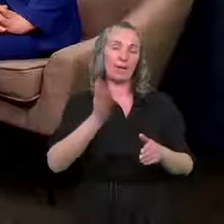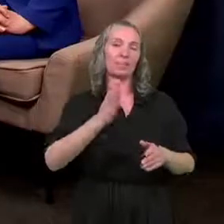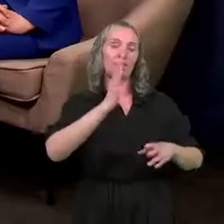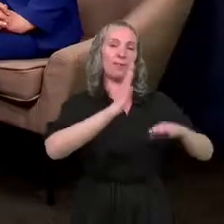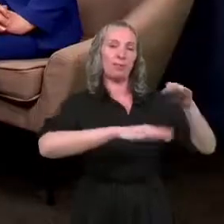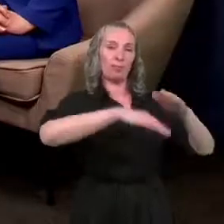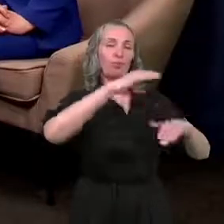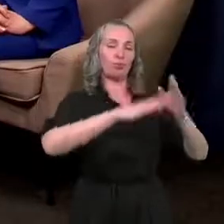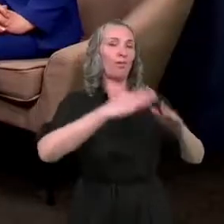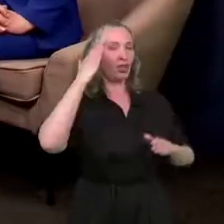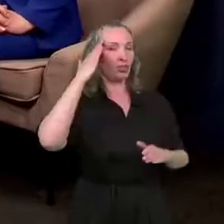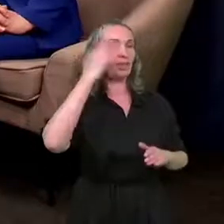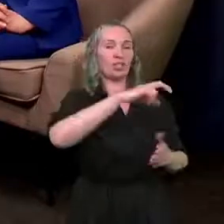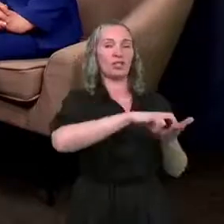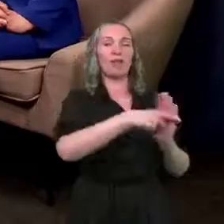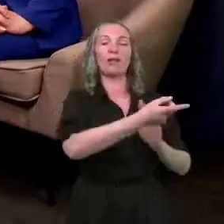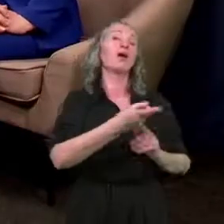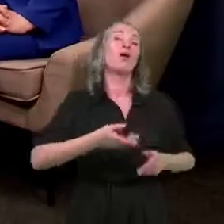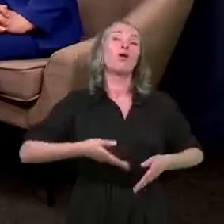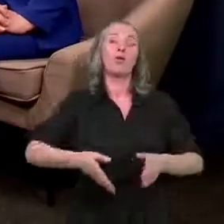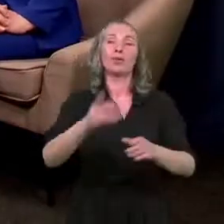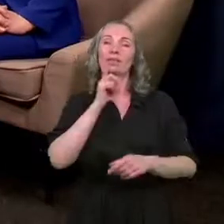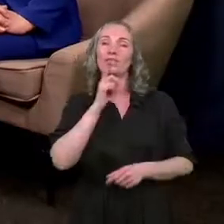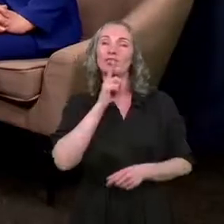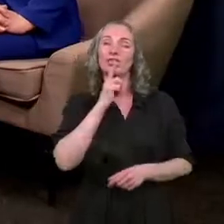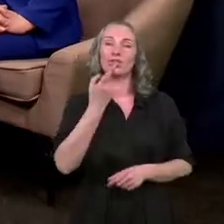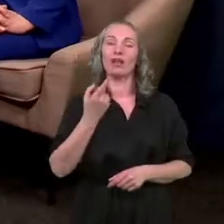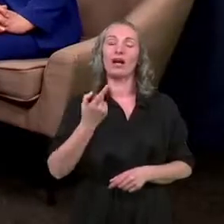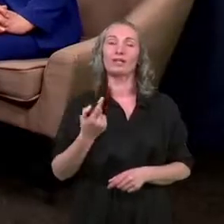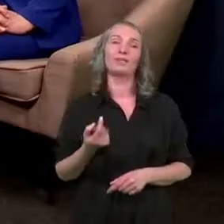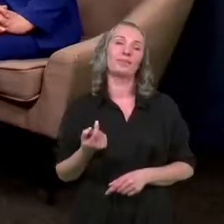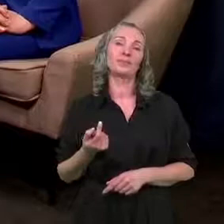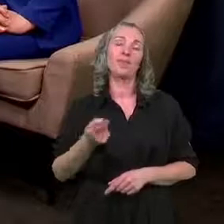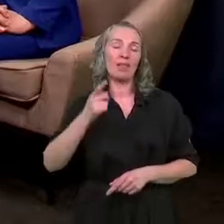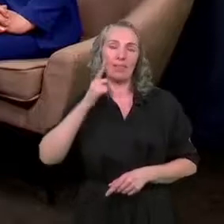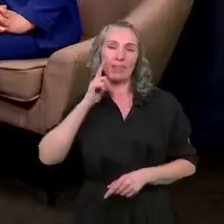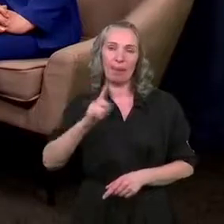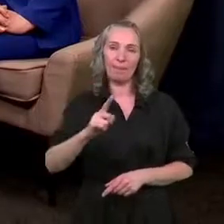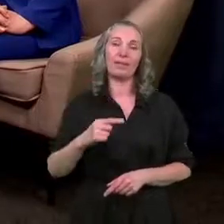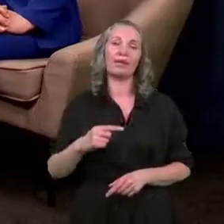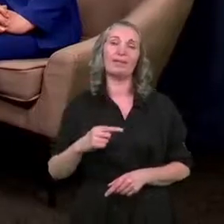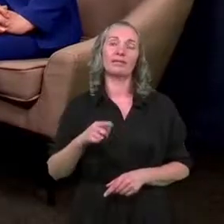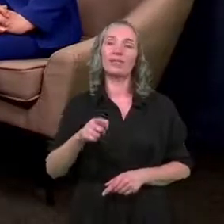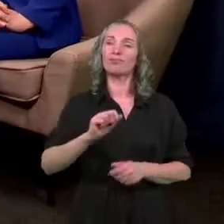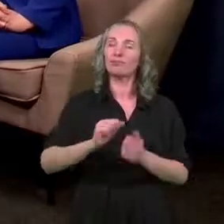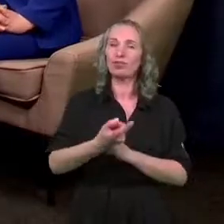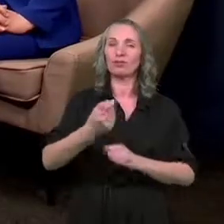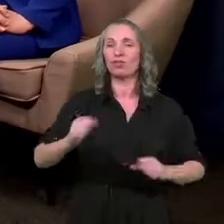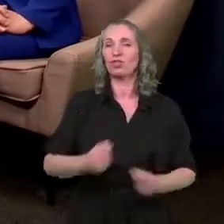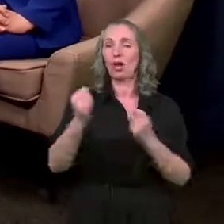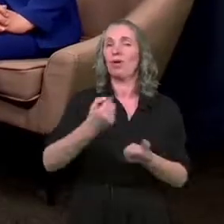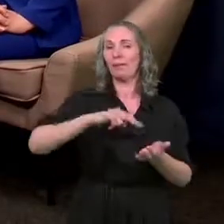mieszkania. Ulica Cicha, proszę mi wierzyć, naprawdę są to działania